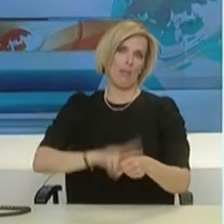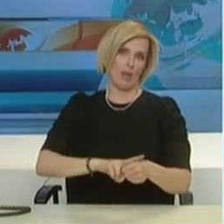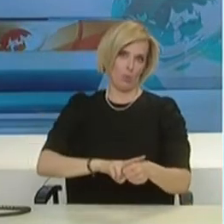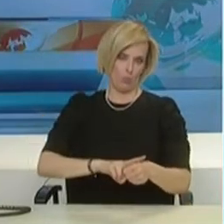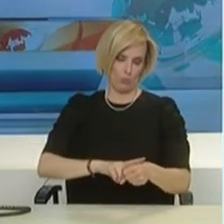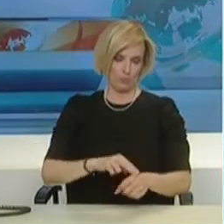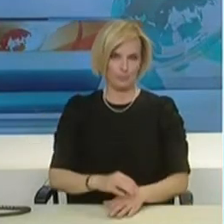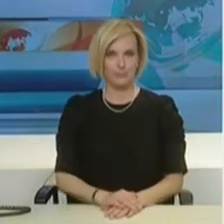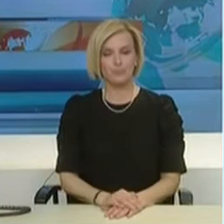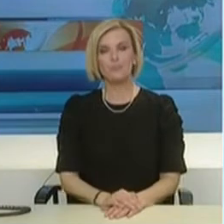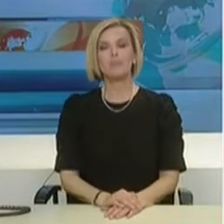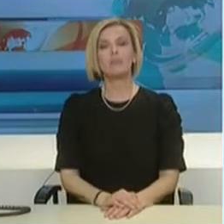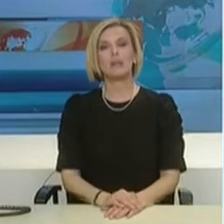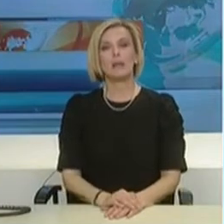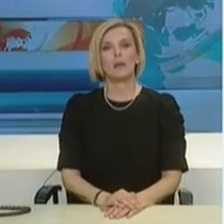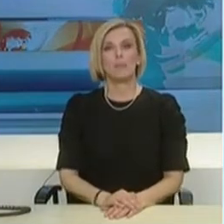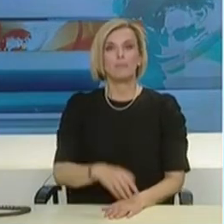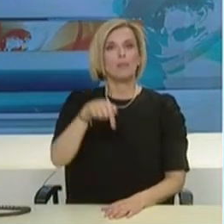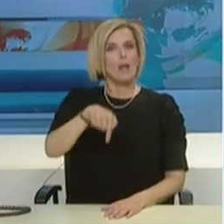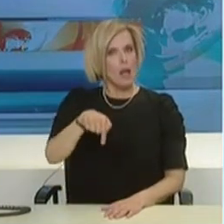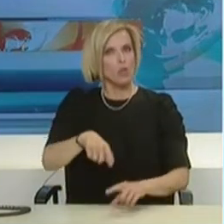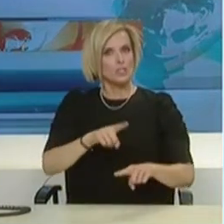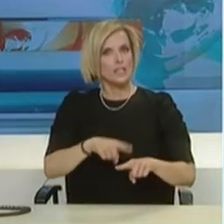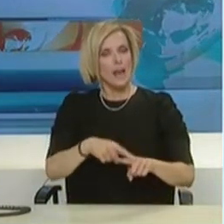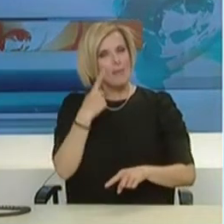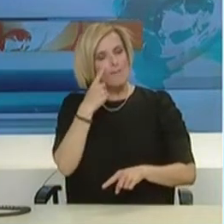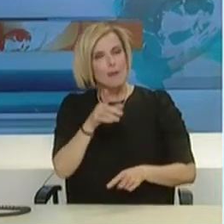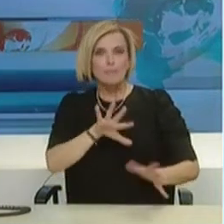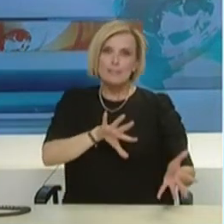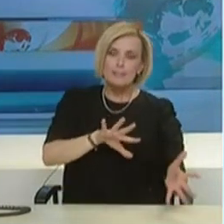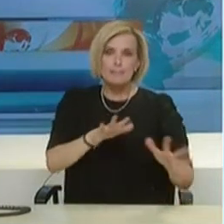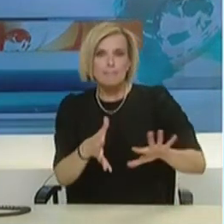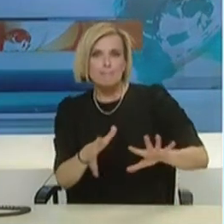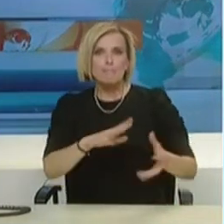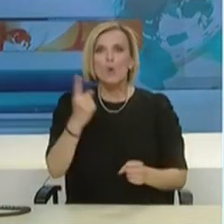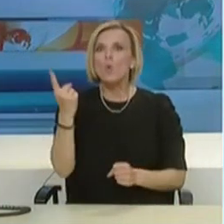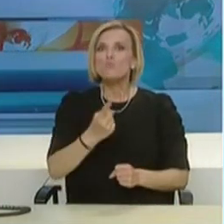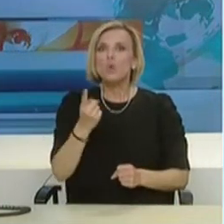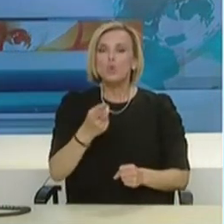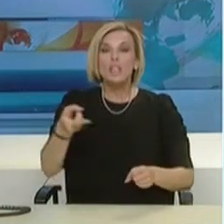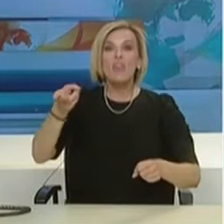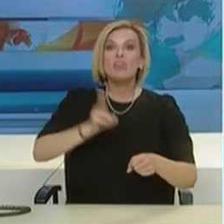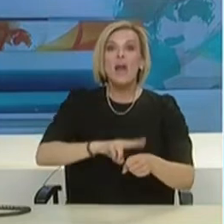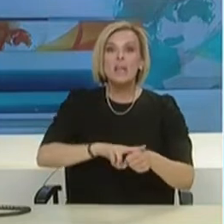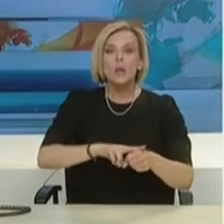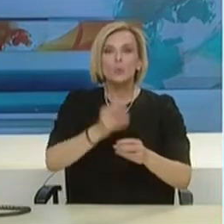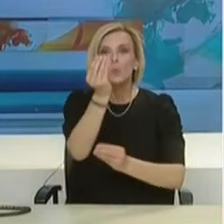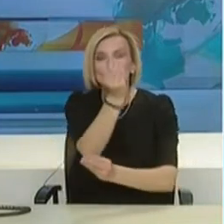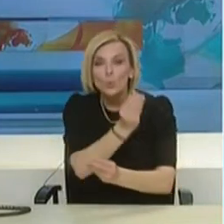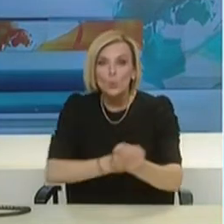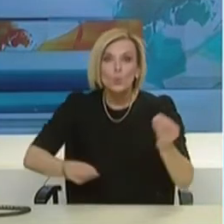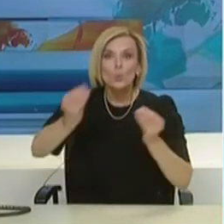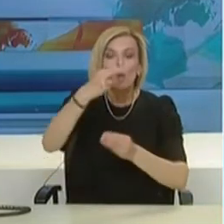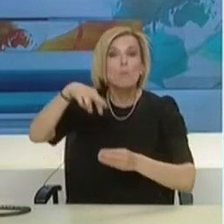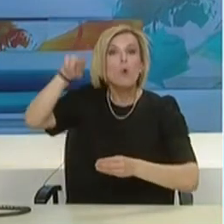Παρόμενα με μια εικόνα που βλέπουμε και στην πατρίδα μας σιγά-σιγά, είναι ότι τα ποσοστά θανάτων είναι υψηλότερα για τους άνδρες από τις γυναίκες